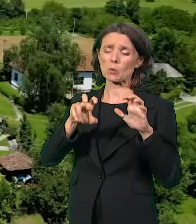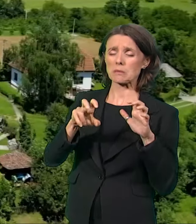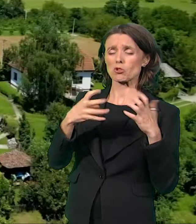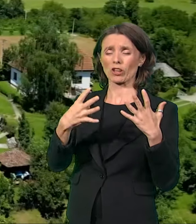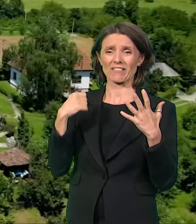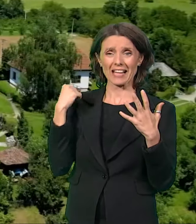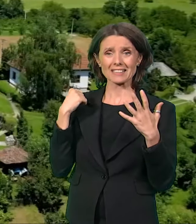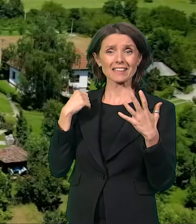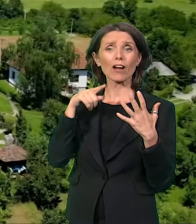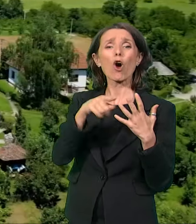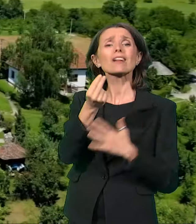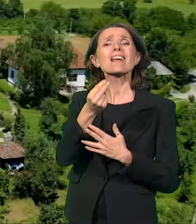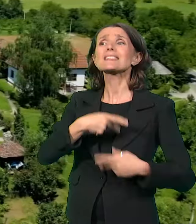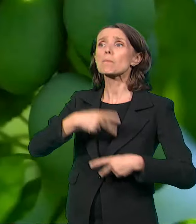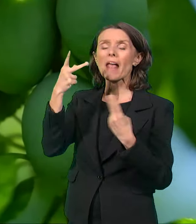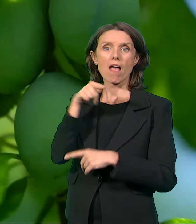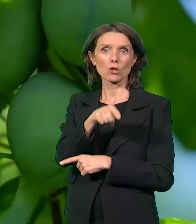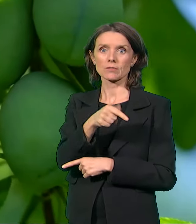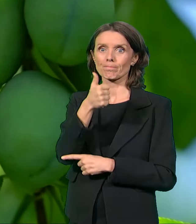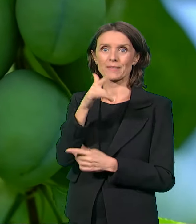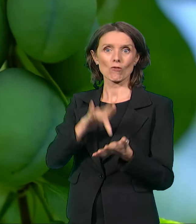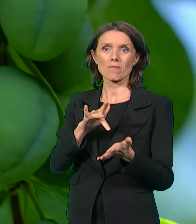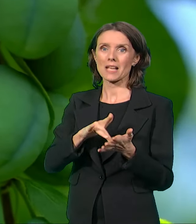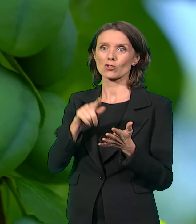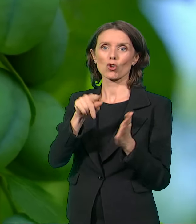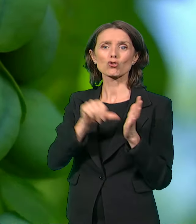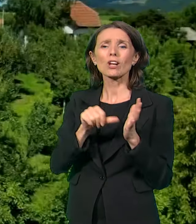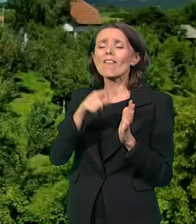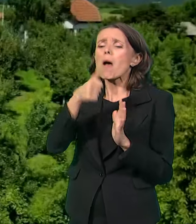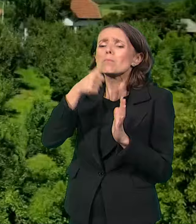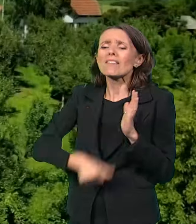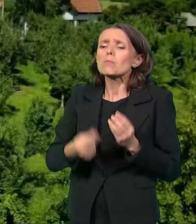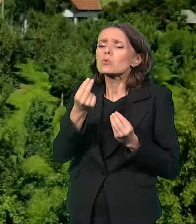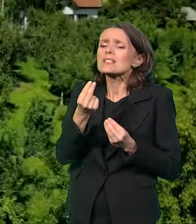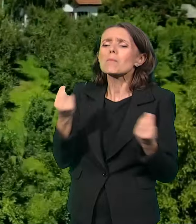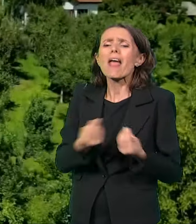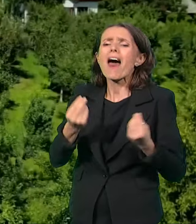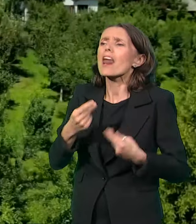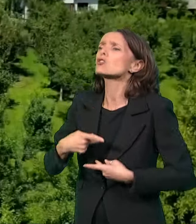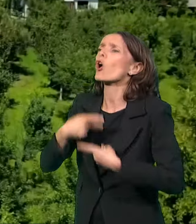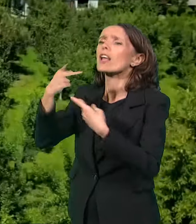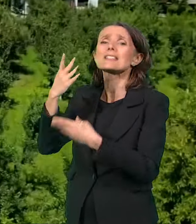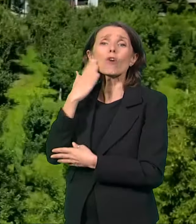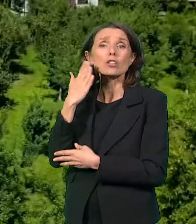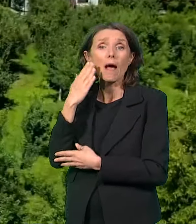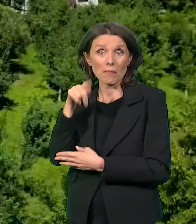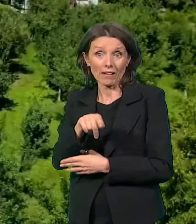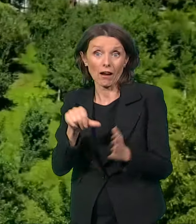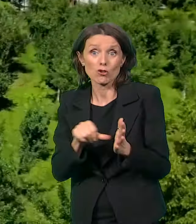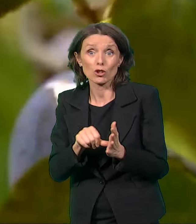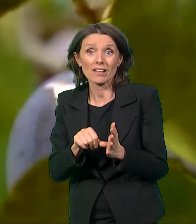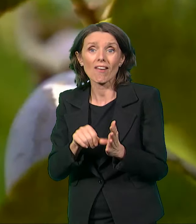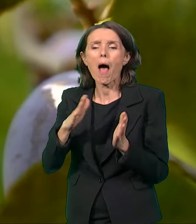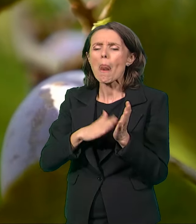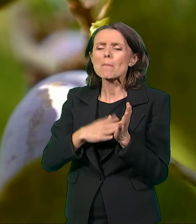artikal, izuzetno profitabilan. Prvi proizvod iz Srbije izvezen na tržište SAD-a gde će samo u jednoj sezoni, recimo